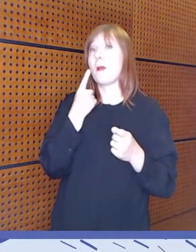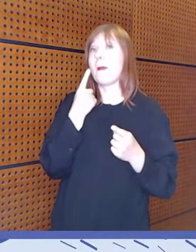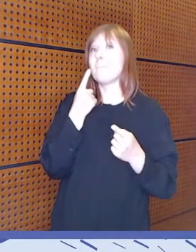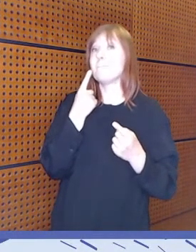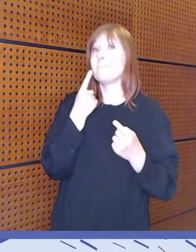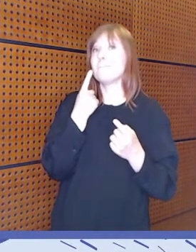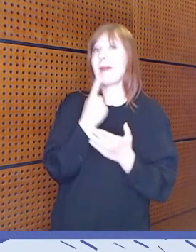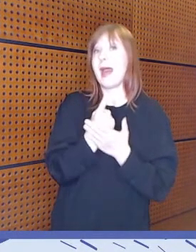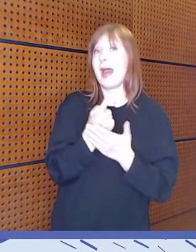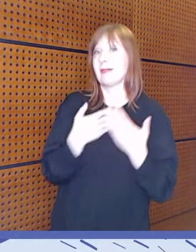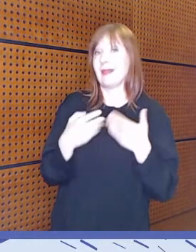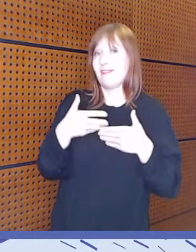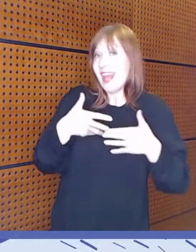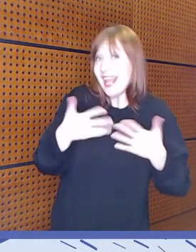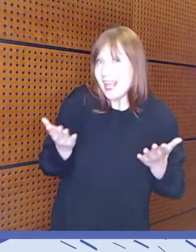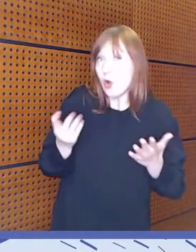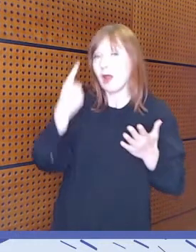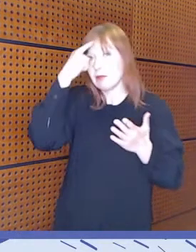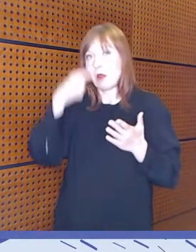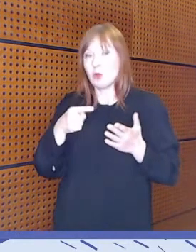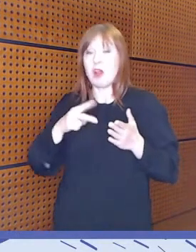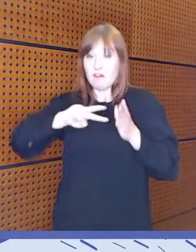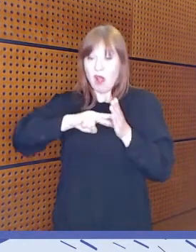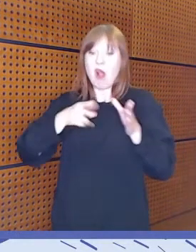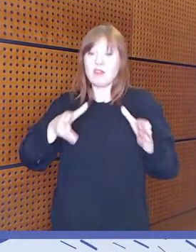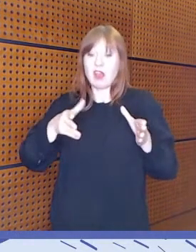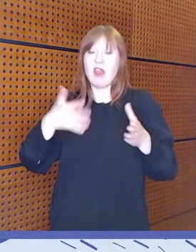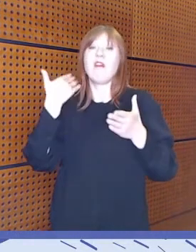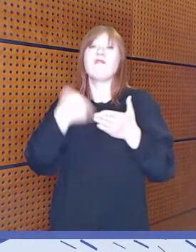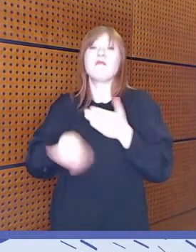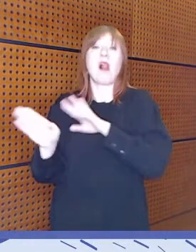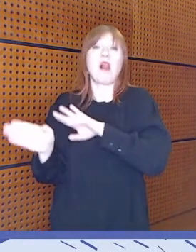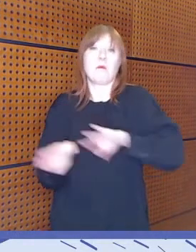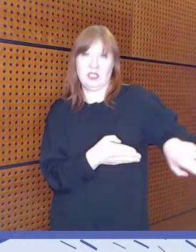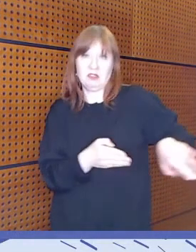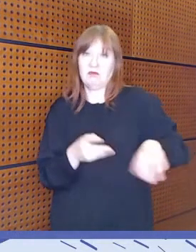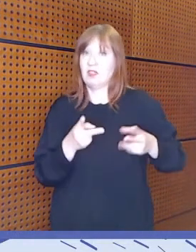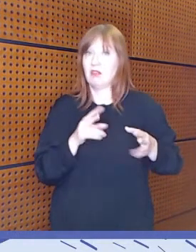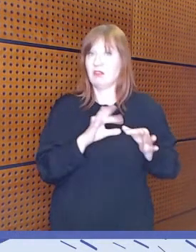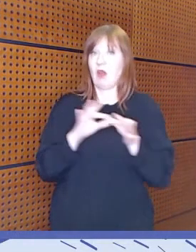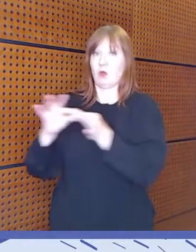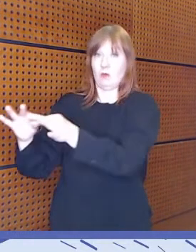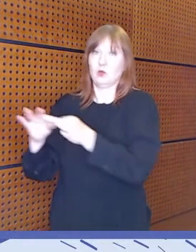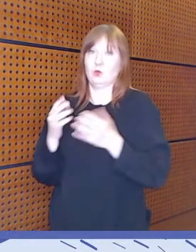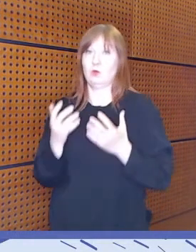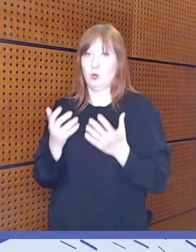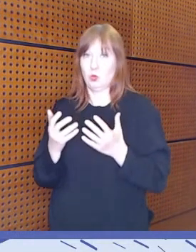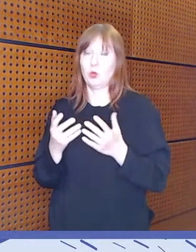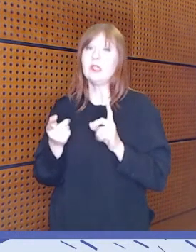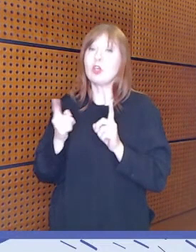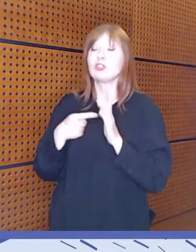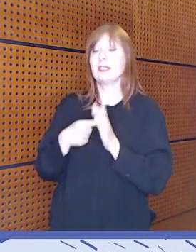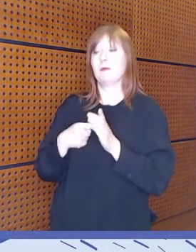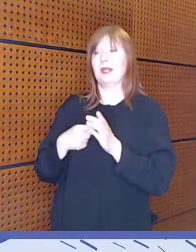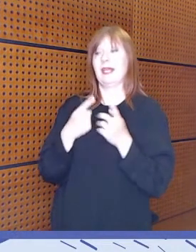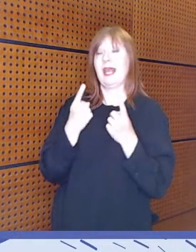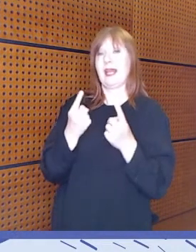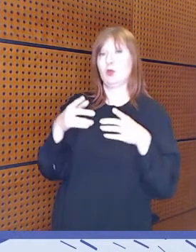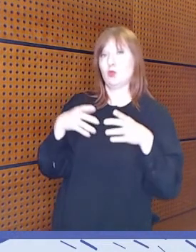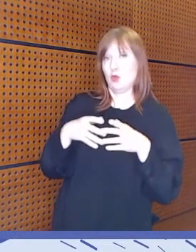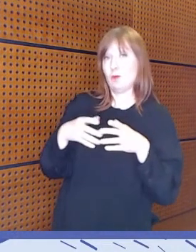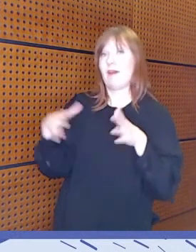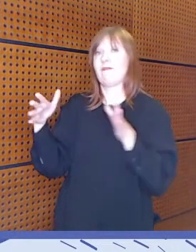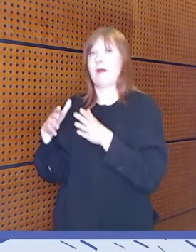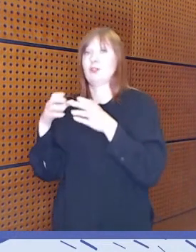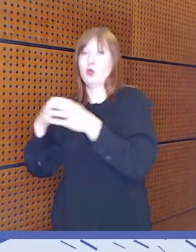erityisesti sitten niillä, jotka yleensä toimii nimenomaan erityisen vähemmistöryhmien parissa. Ja se pysyvien toimintarakenen